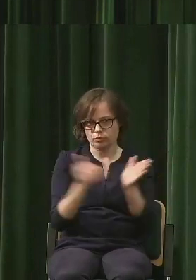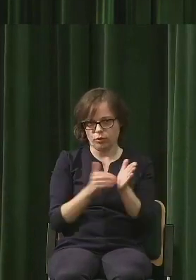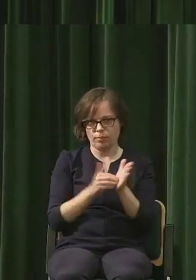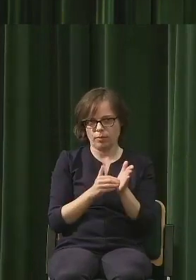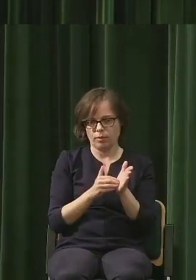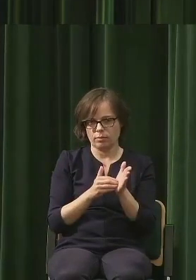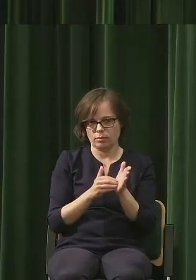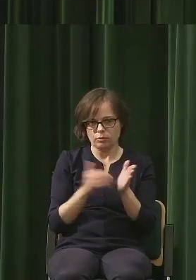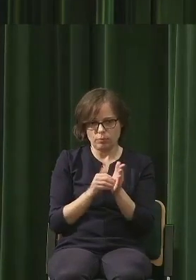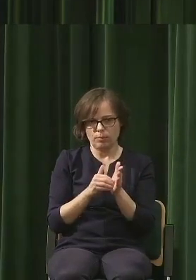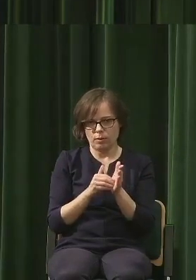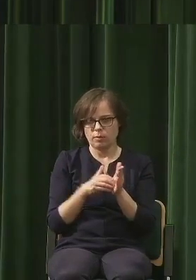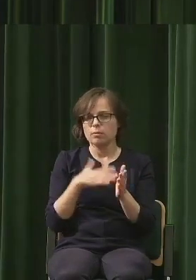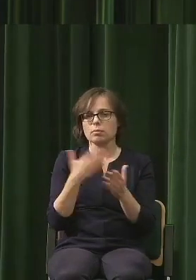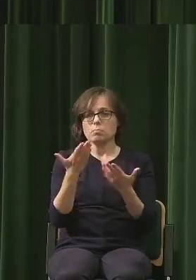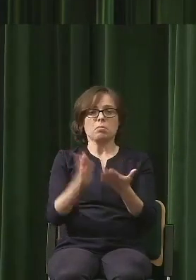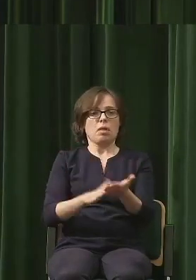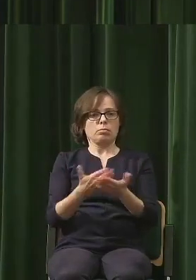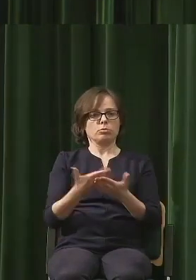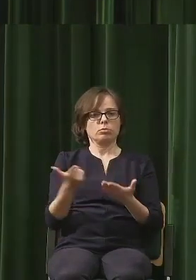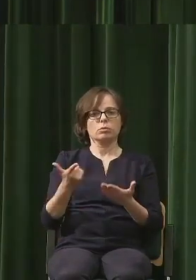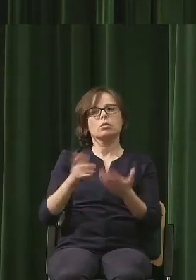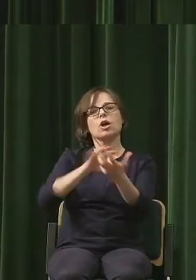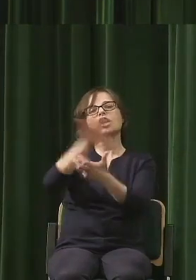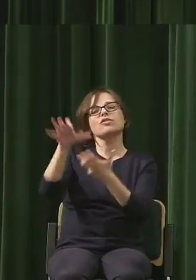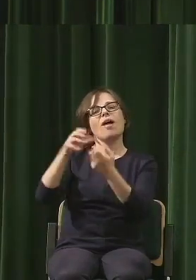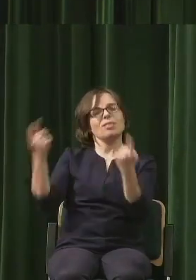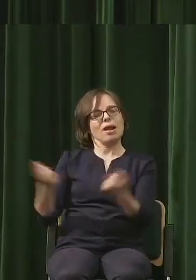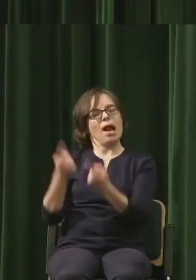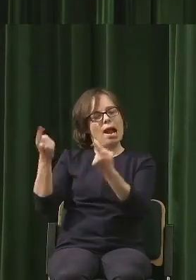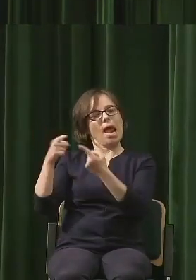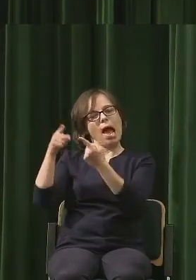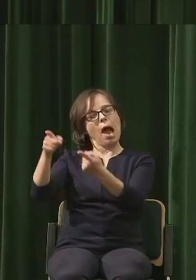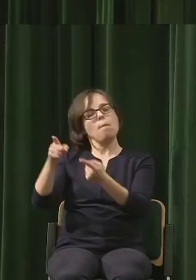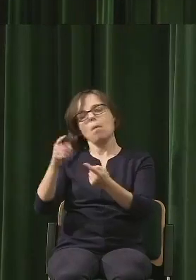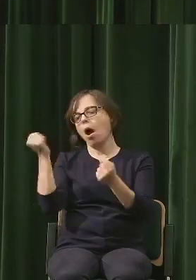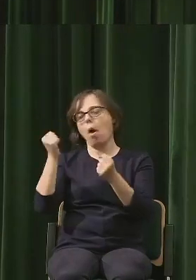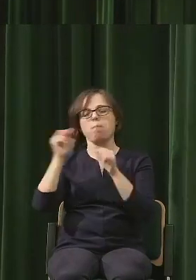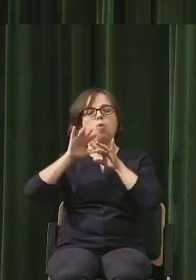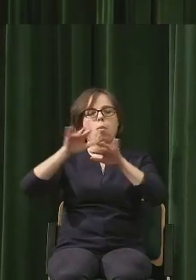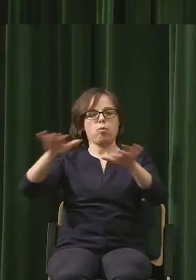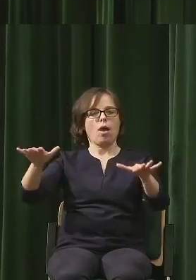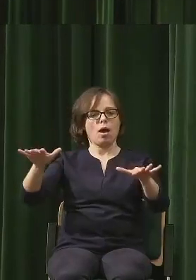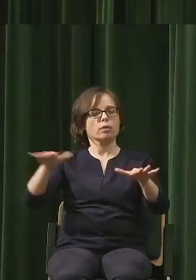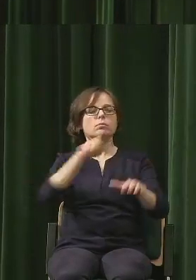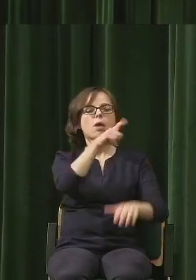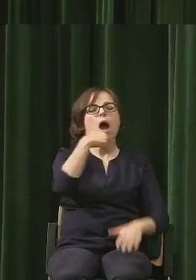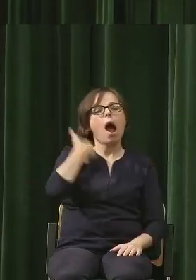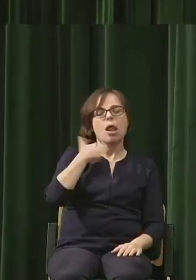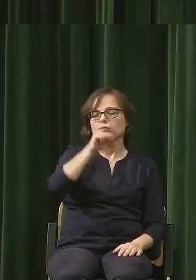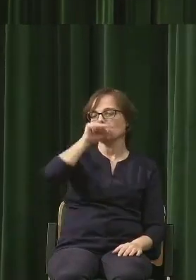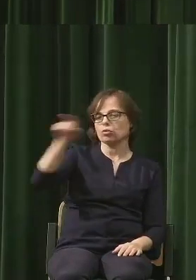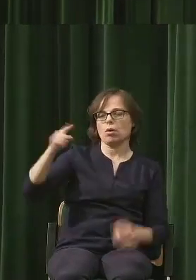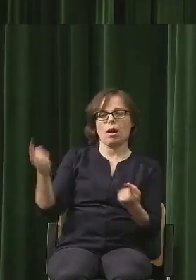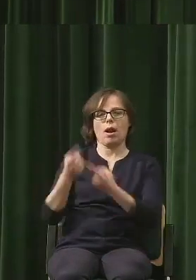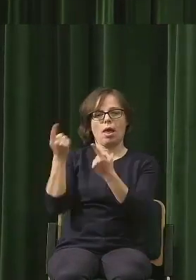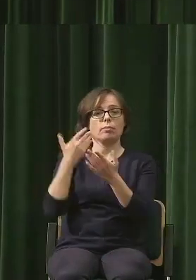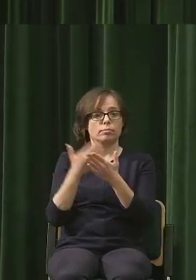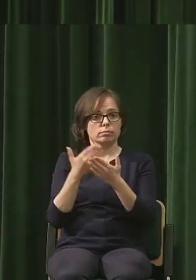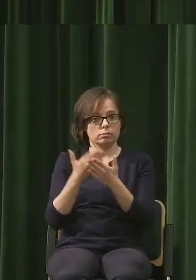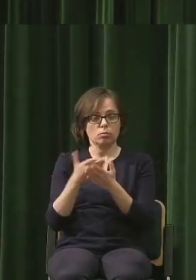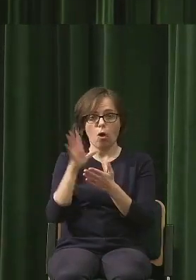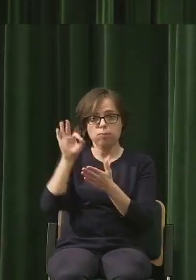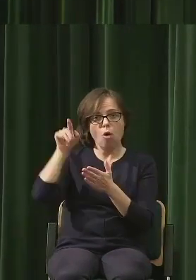Dlaczego Polska, na przykład świat reklamy cieszył się ogromną popularnością wśród Anglosasów? Dlatego, że ścieżka